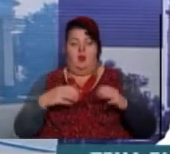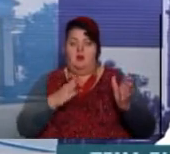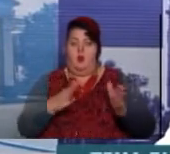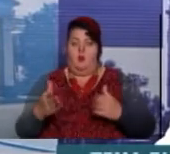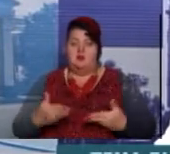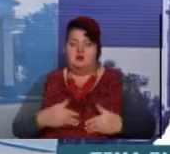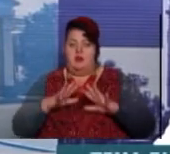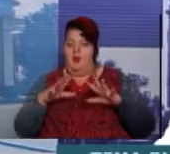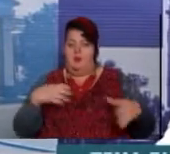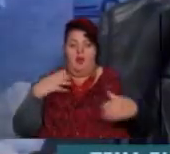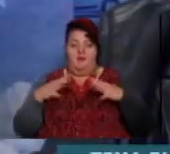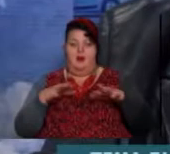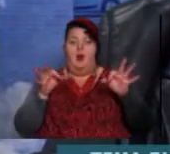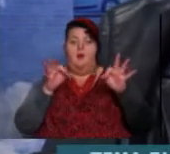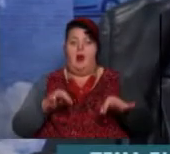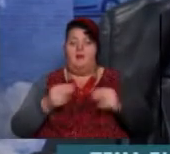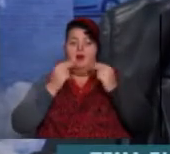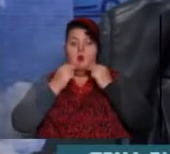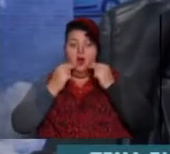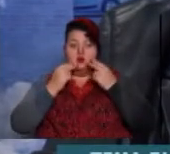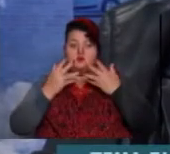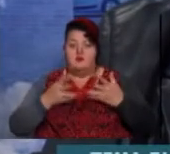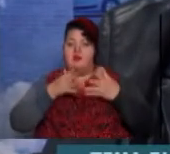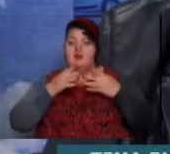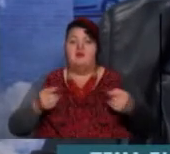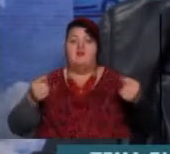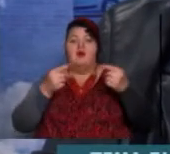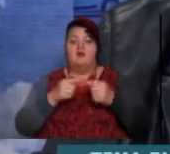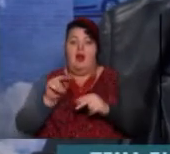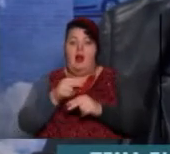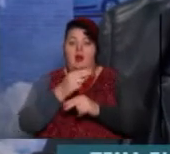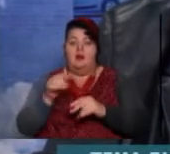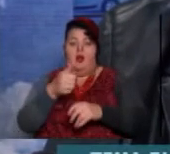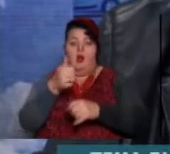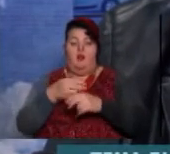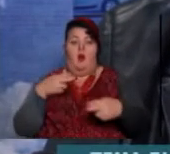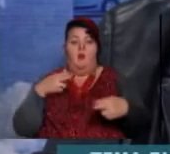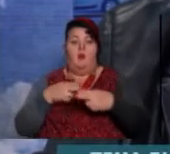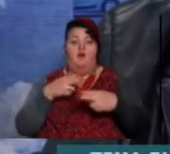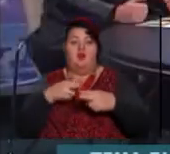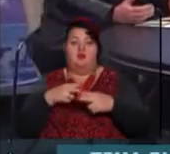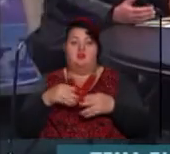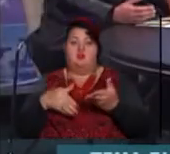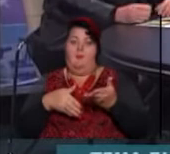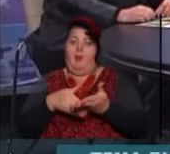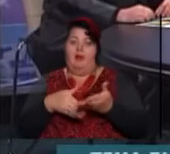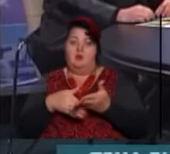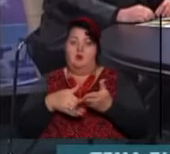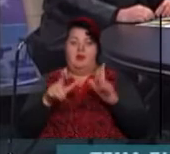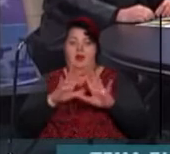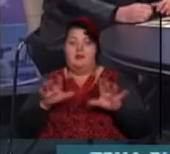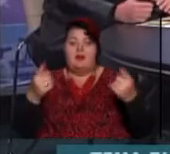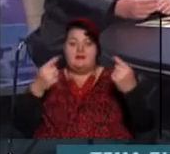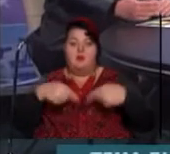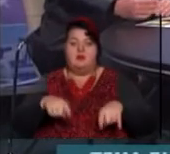хвилюватися, правильно харчуватися, і головне – профілактичні методи, сам не запускати цю хворобу. Від